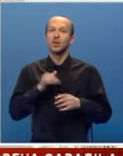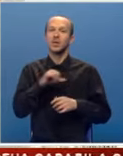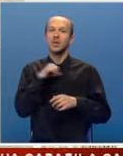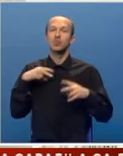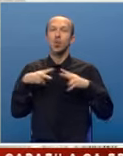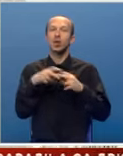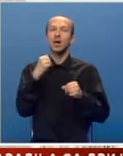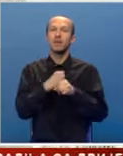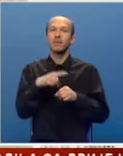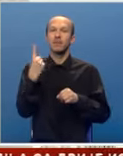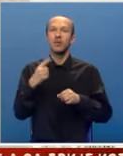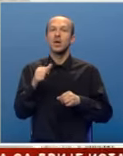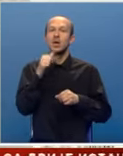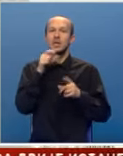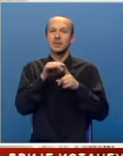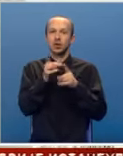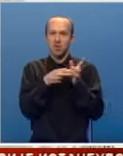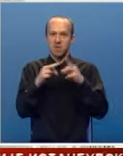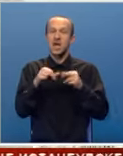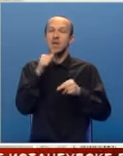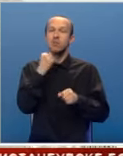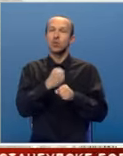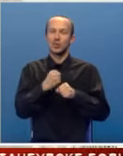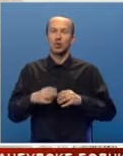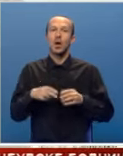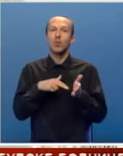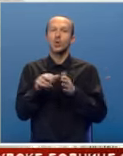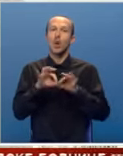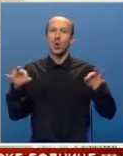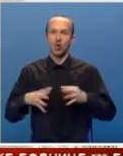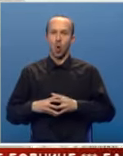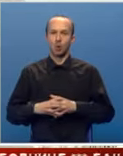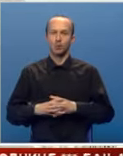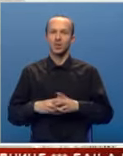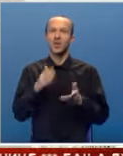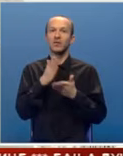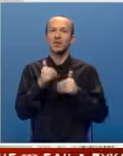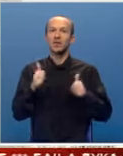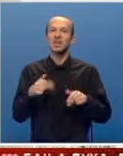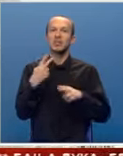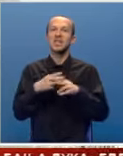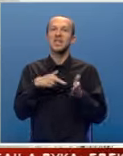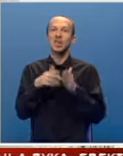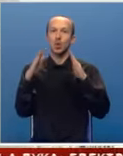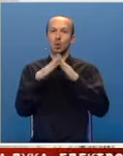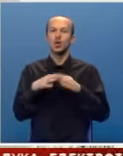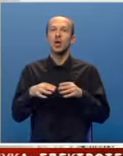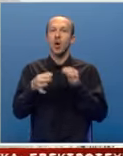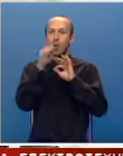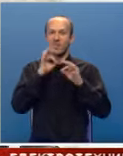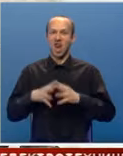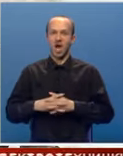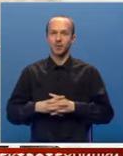smo utorak napravili tu prvu sliv gastrektomiju, da je procedura protekla uredno i već danas pacijentnih je kući oporavljena.